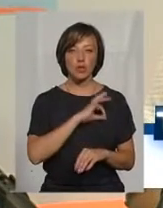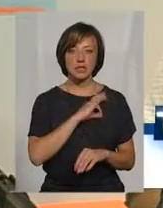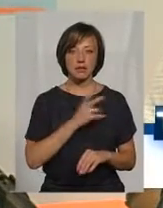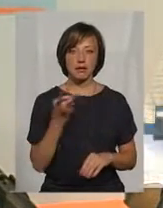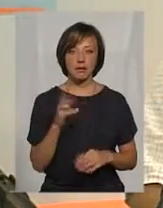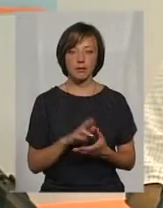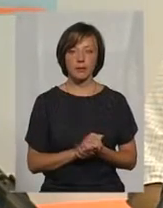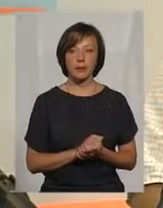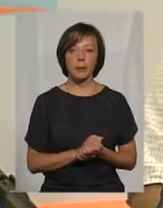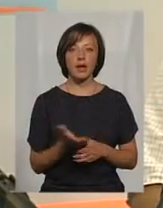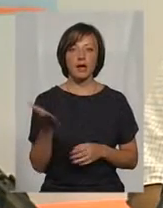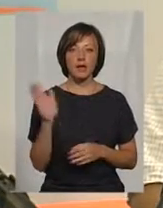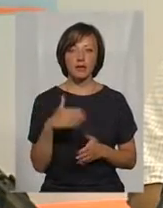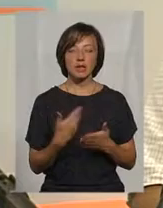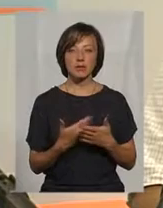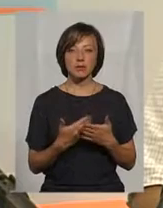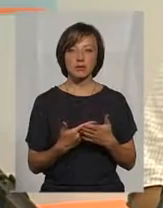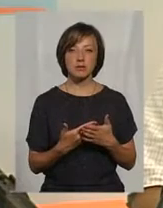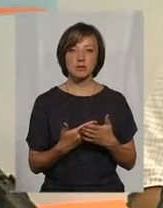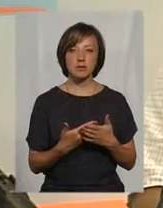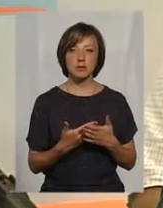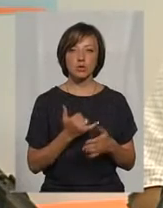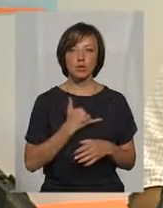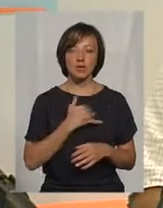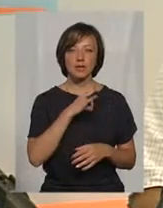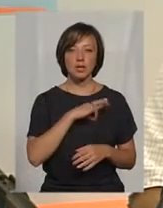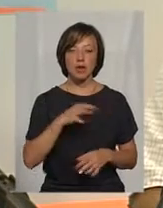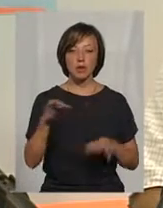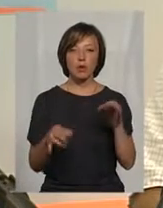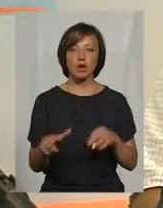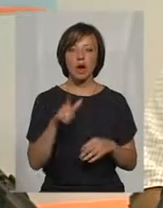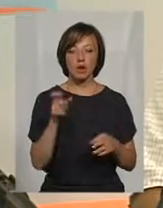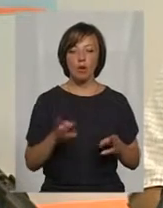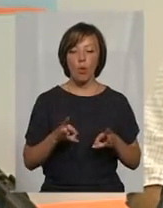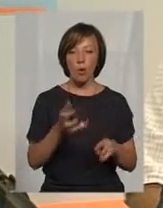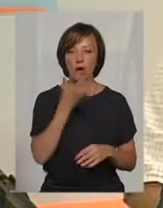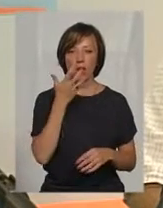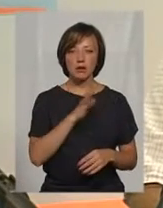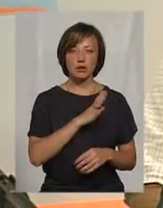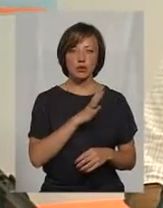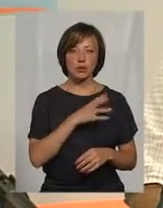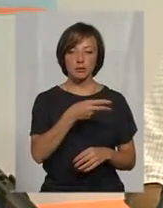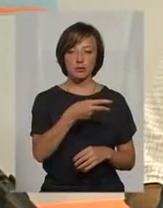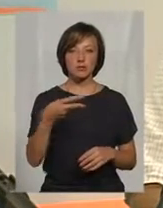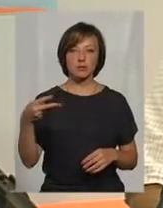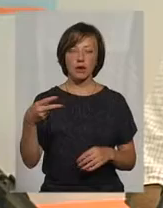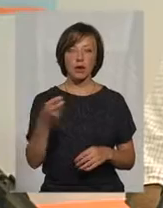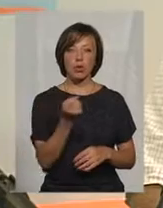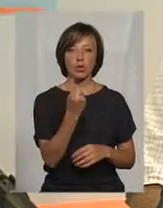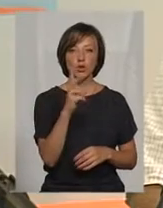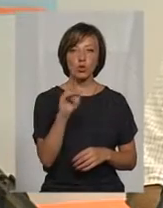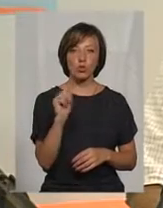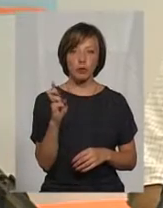От, давайте візьмемо, не так давно у нас використання природнього газу на опалення було, дорівнювалося 11